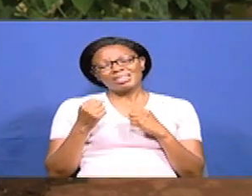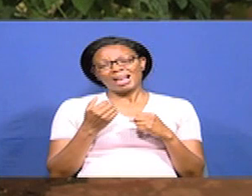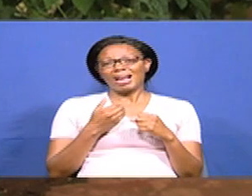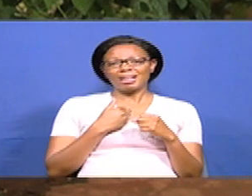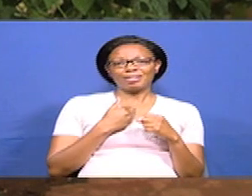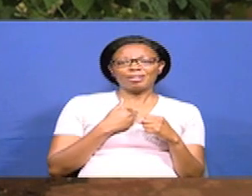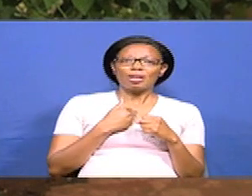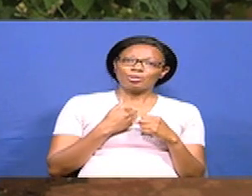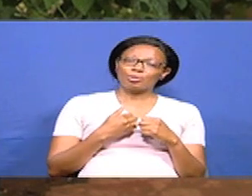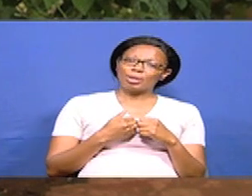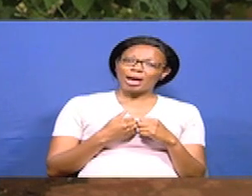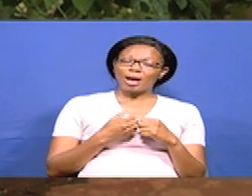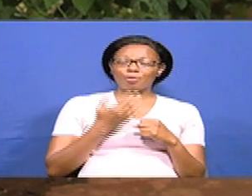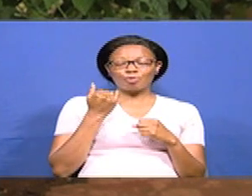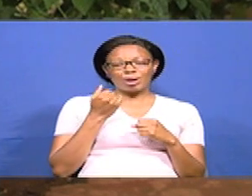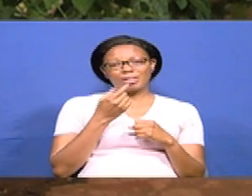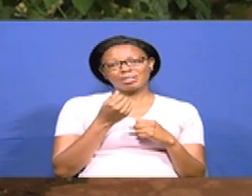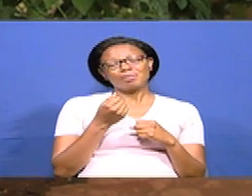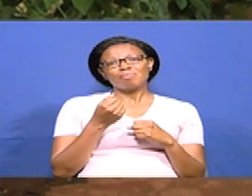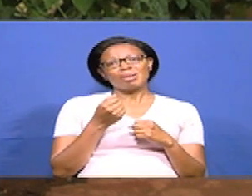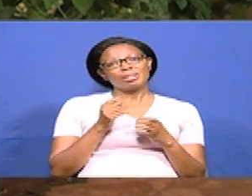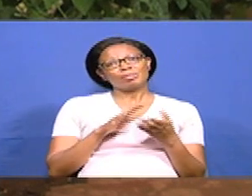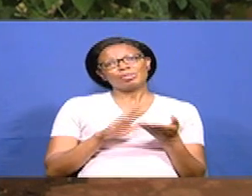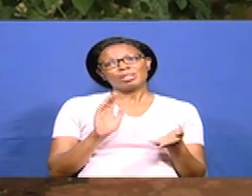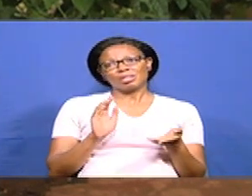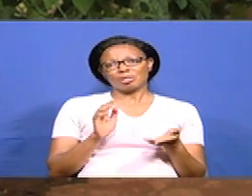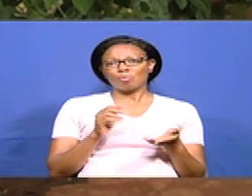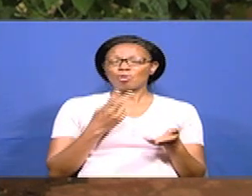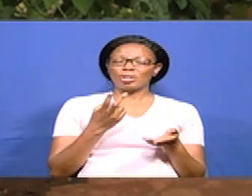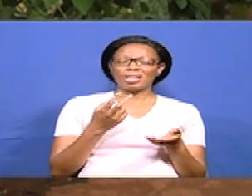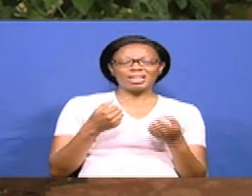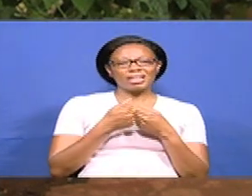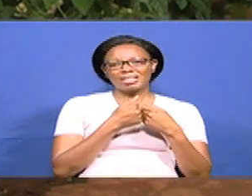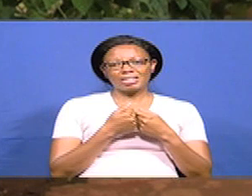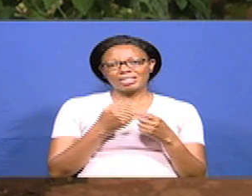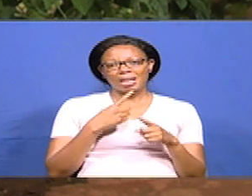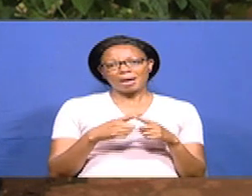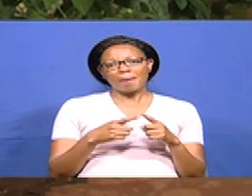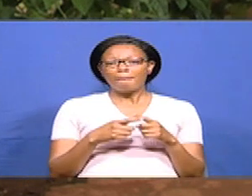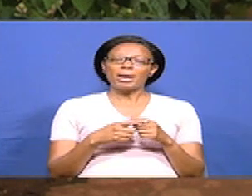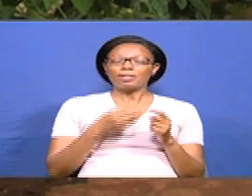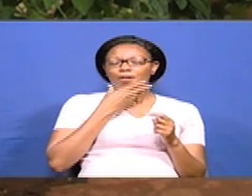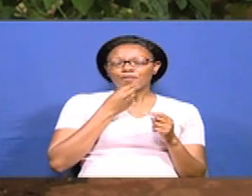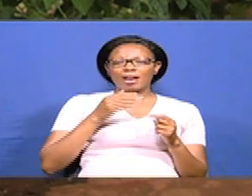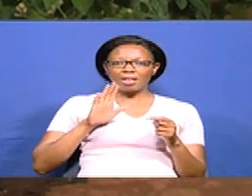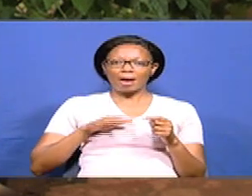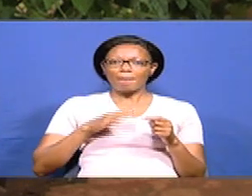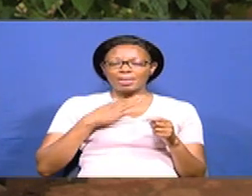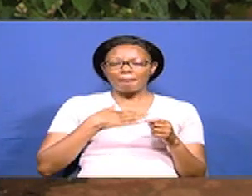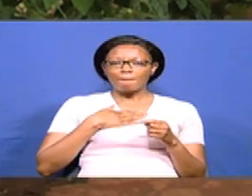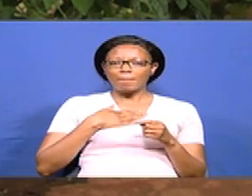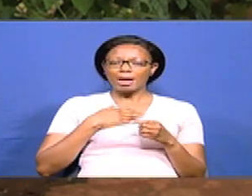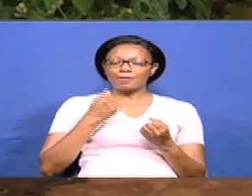pia kupata yoyo pesa, kuraise yoyo pesa. So izo ndo the main challenges na nimekuwa nazo. Lakini kupata usaidizi kutoka